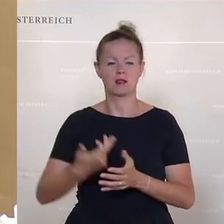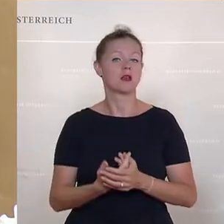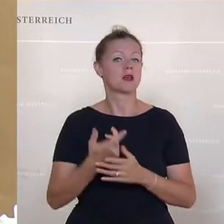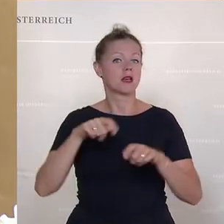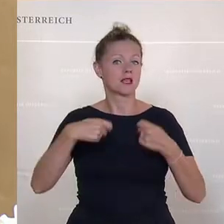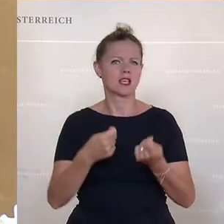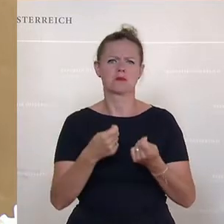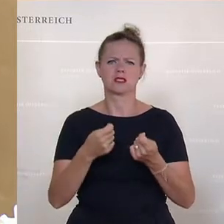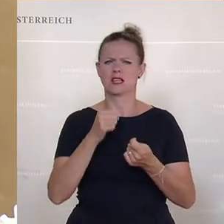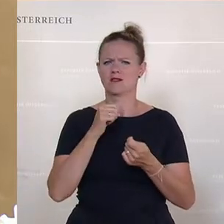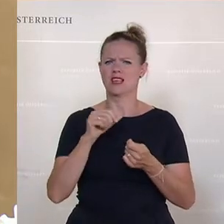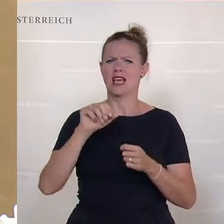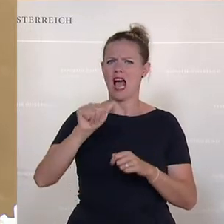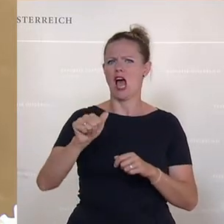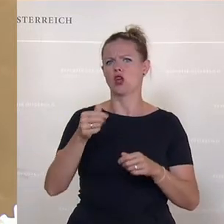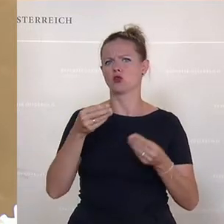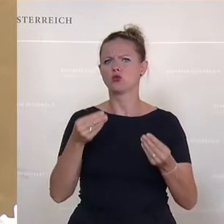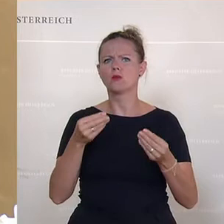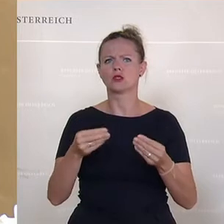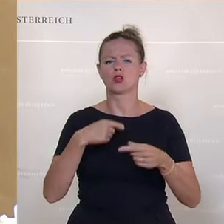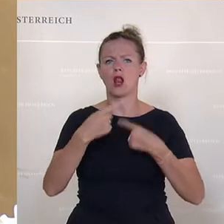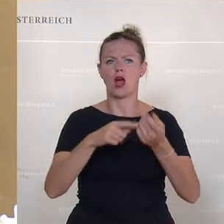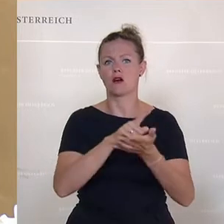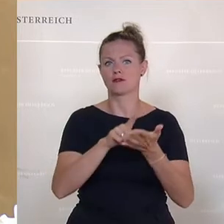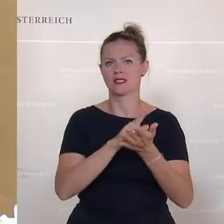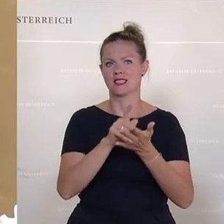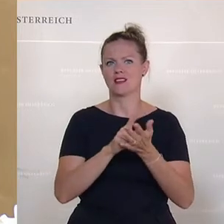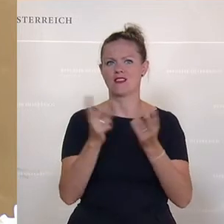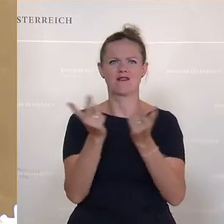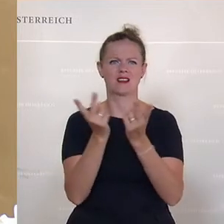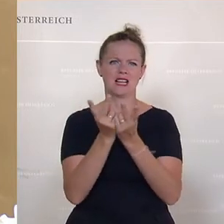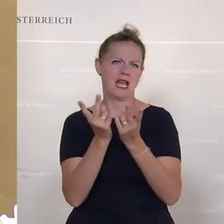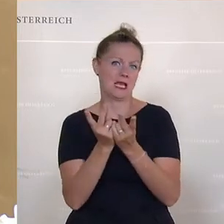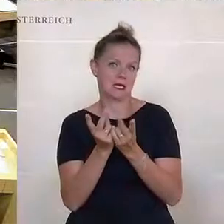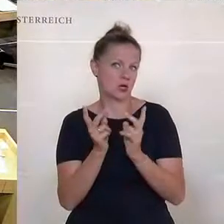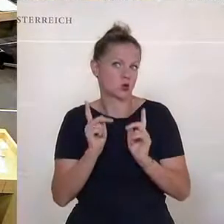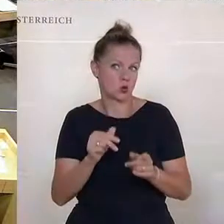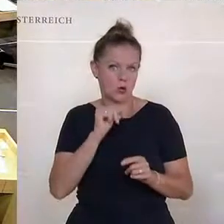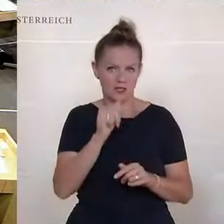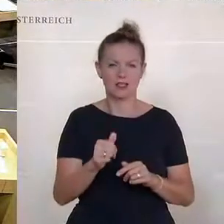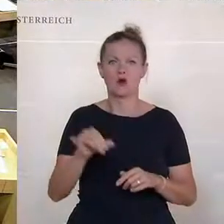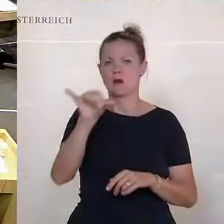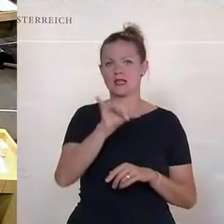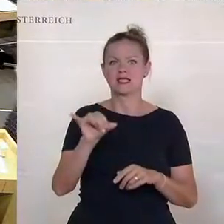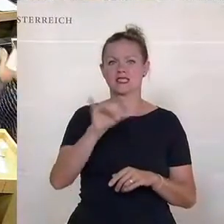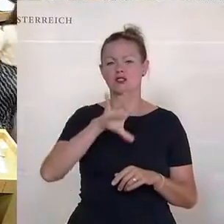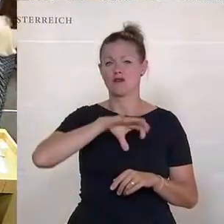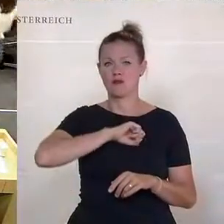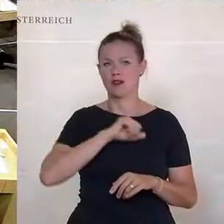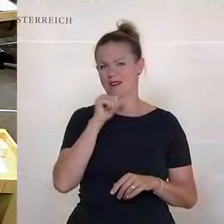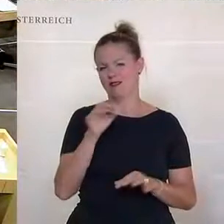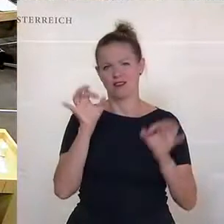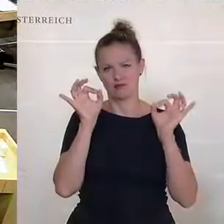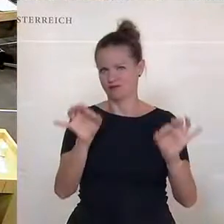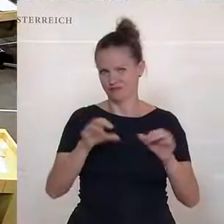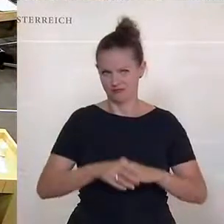atypische Laufzeiten, angeblich auch um die Vergleichbarkeit geringer zu halten, weil die Zinsvorteile nicht entsprechend